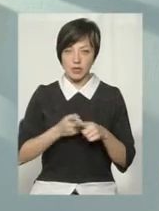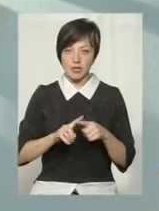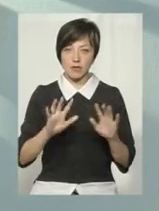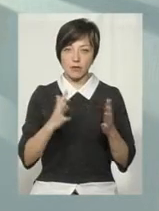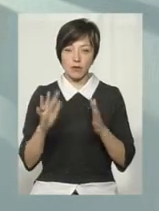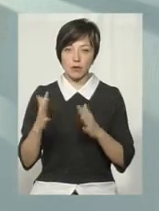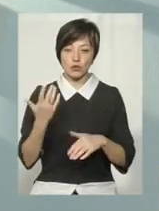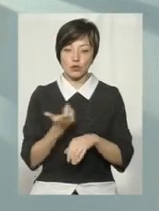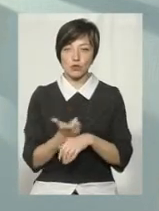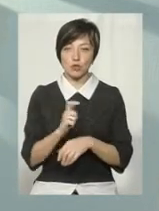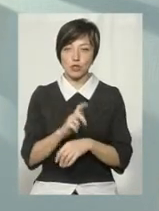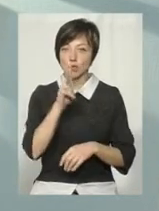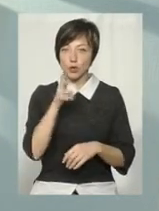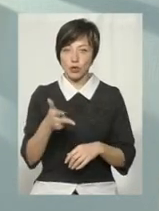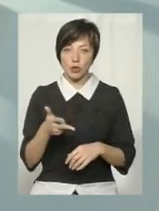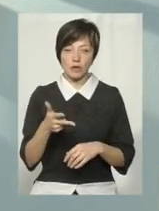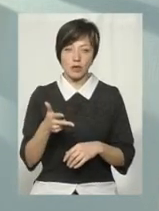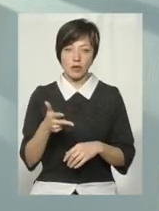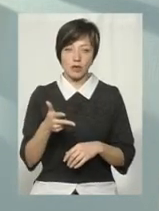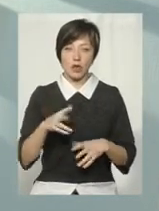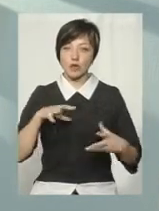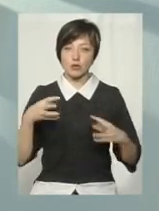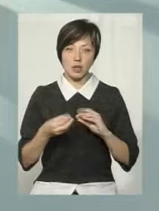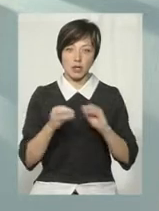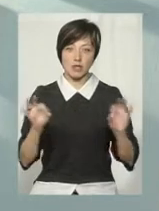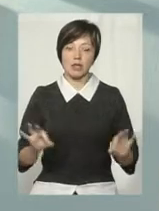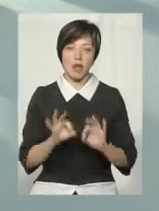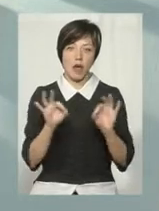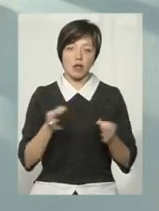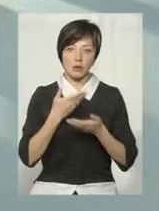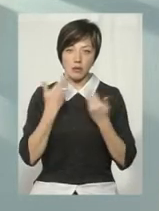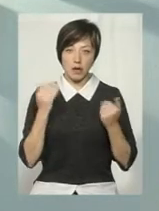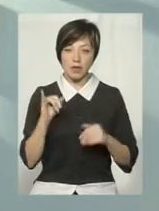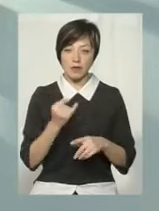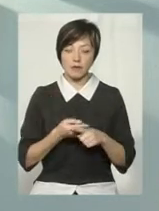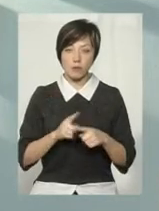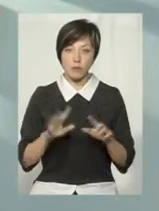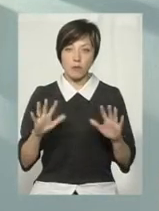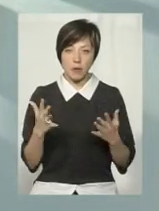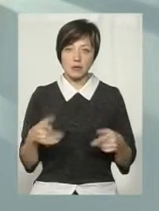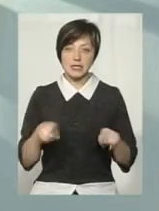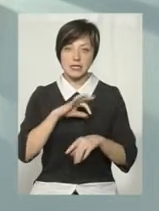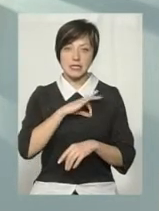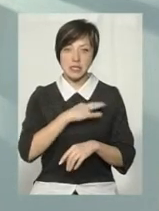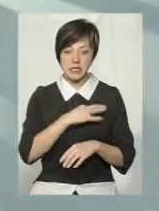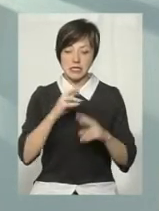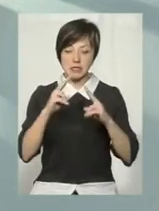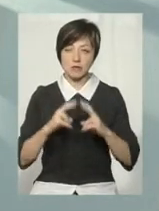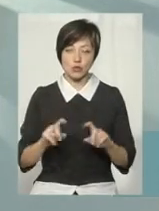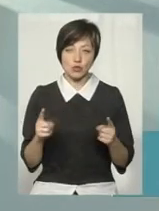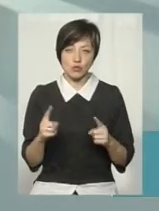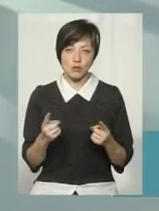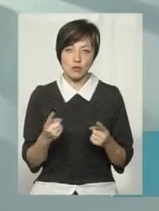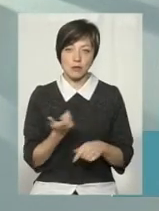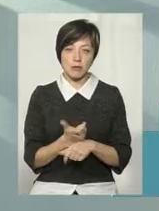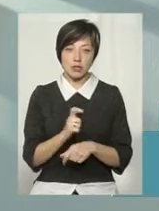випадок вже більше трьох років, все ж таки результатів ніяких немає. І що в даному випадку, все ж таки, слідство знову чомусь